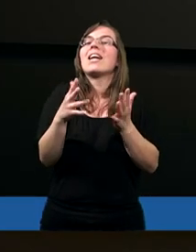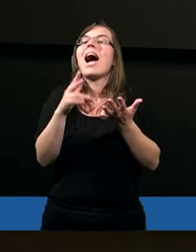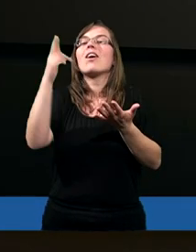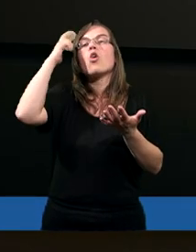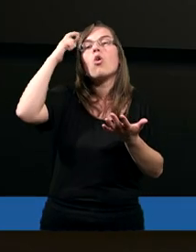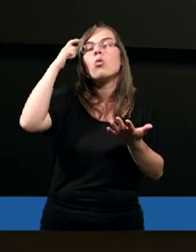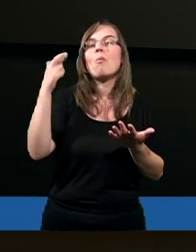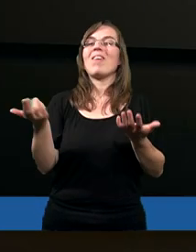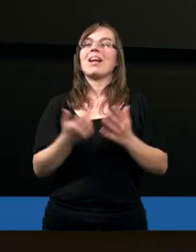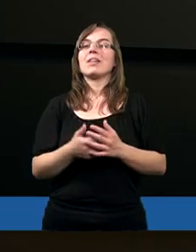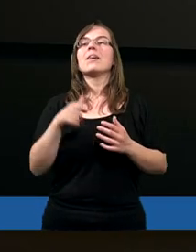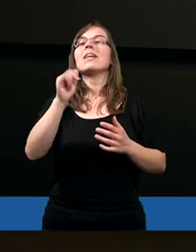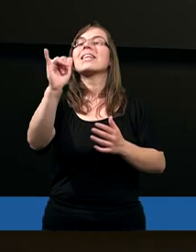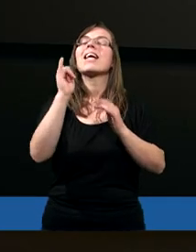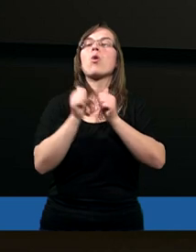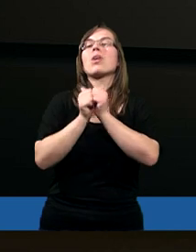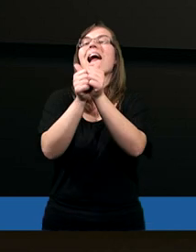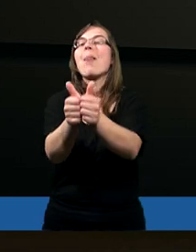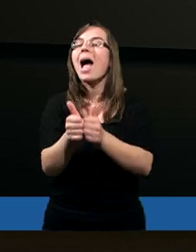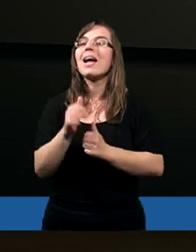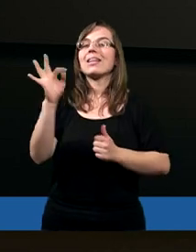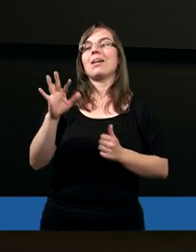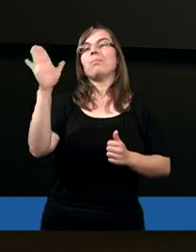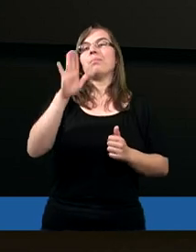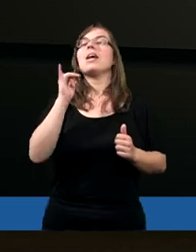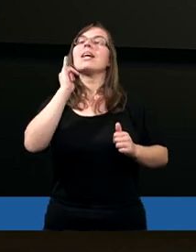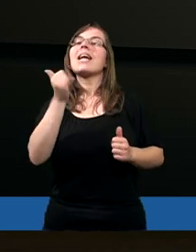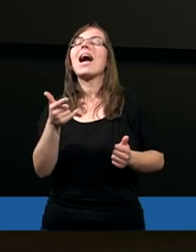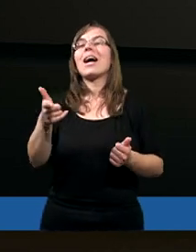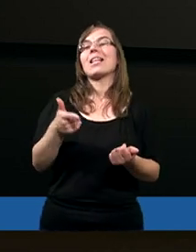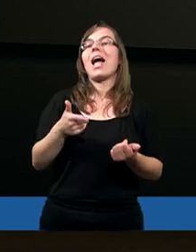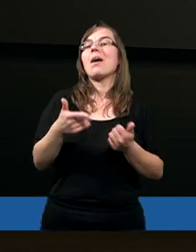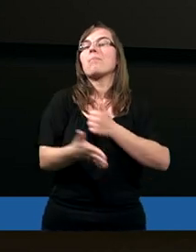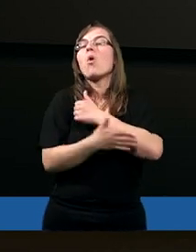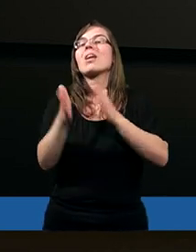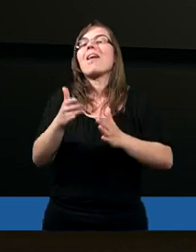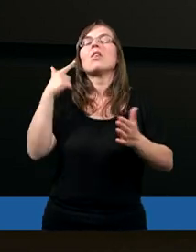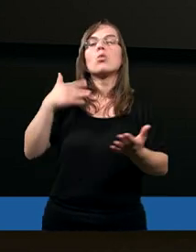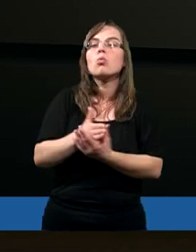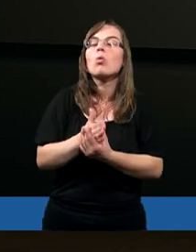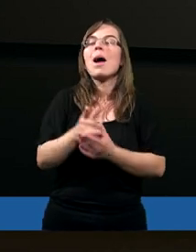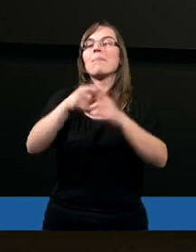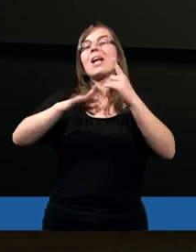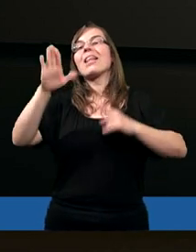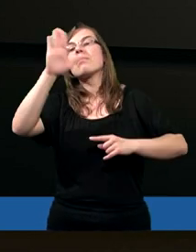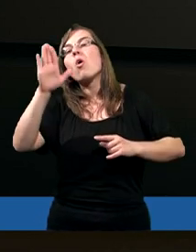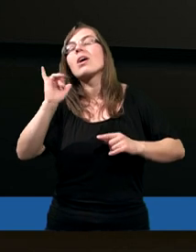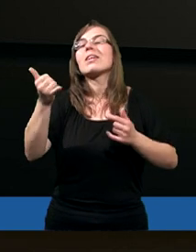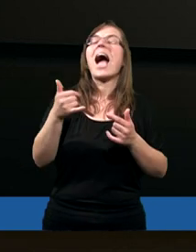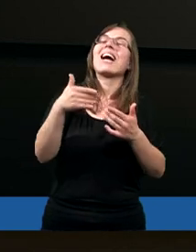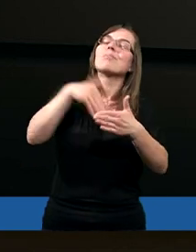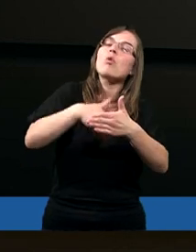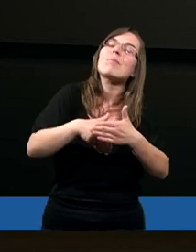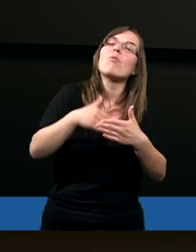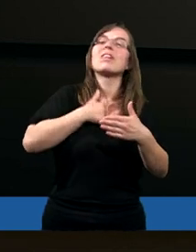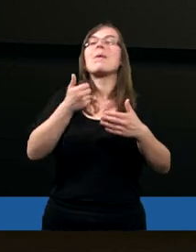jakie było jego zadanie jako sługa przed Bogiem i jak w zasadzie doszło też do naszego